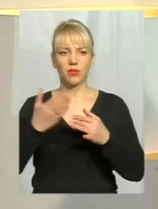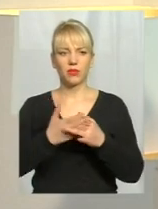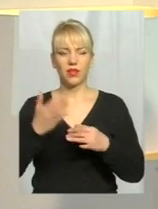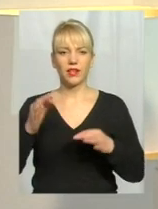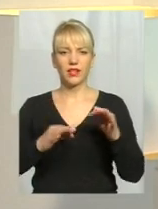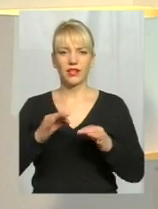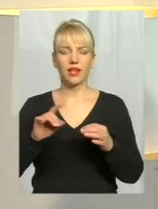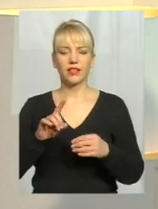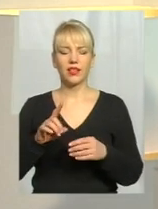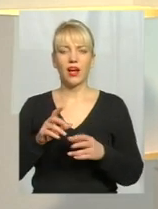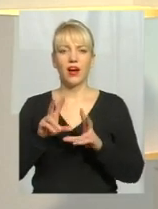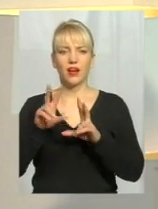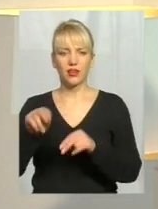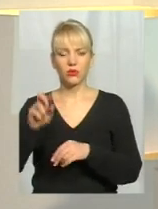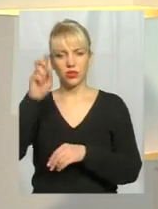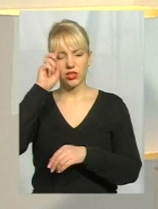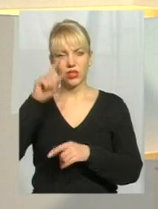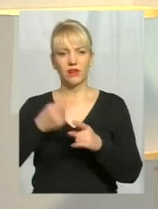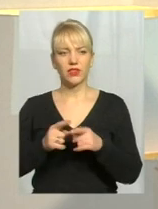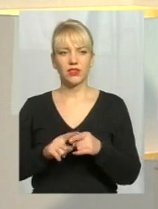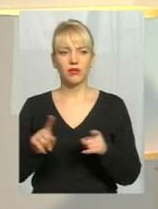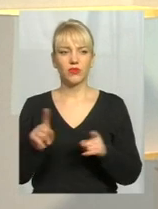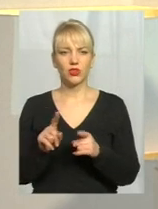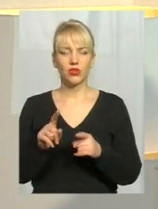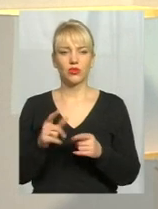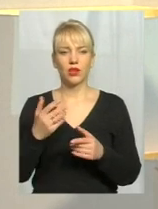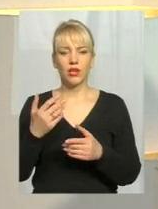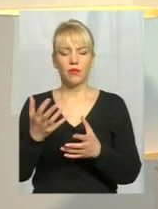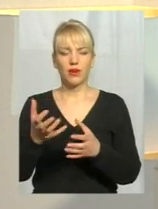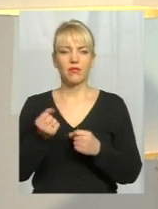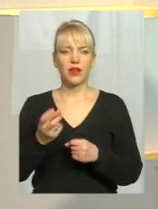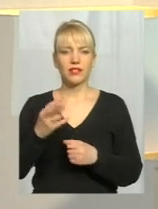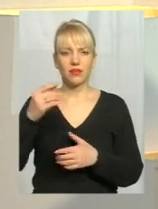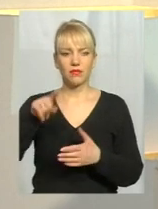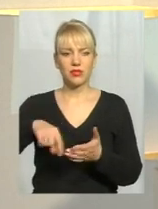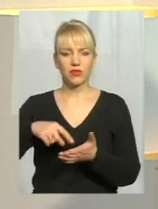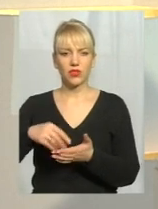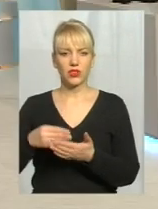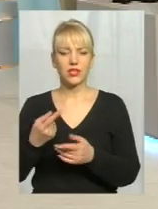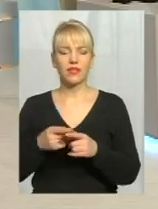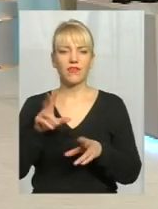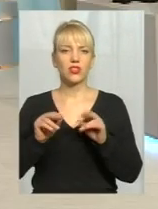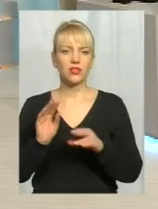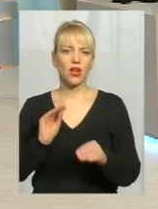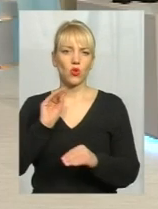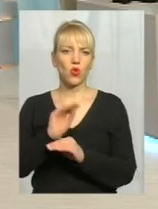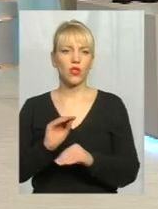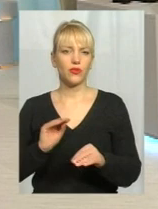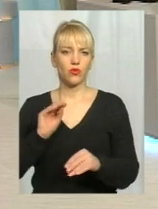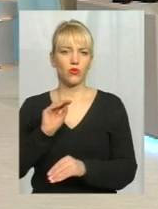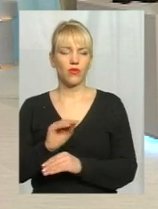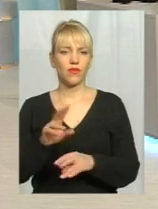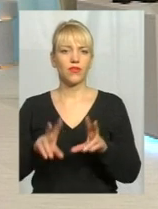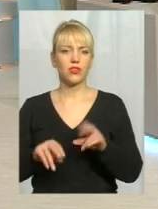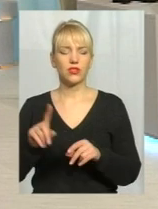держава, із тими, які приймаються на розсуд місцевої ради? Ну вона більш встановлює додаткові. Тобто враховується